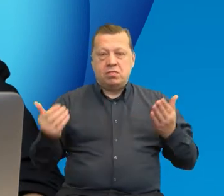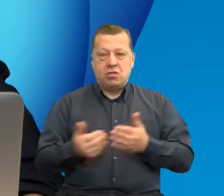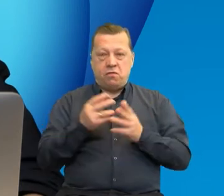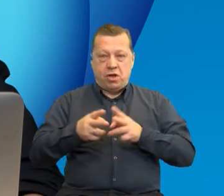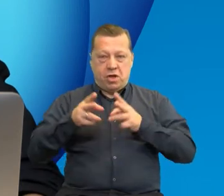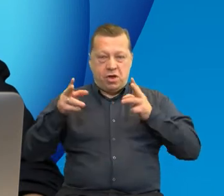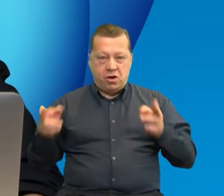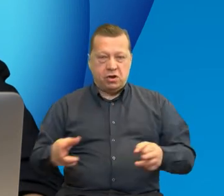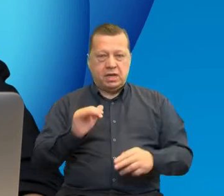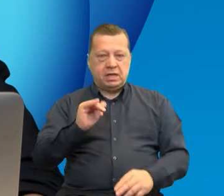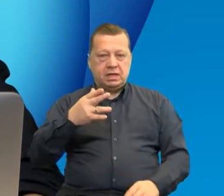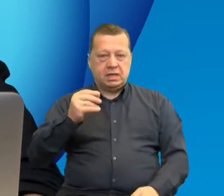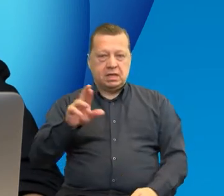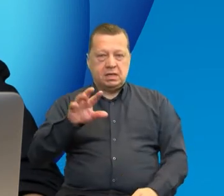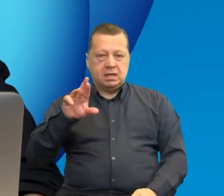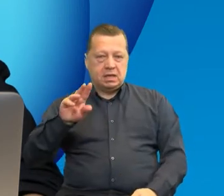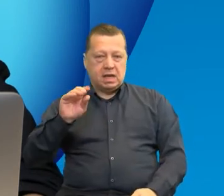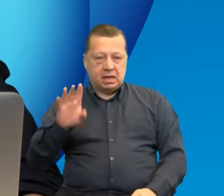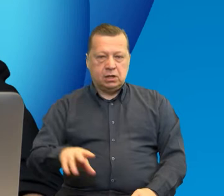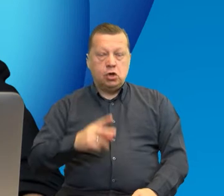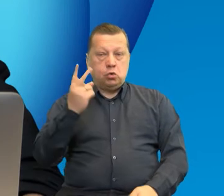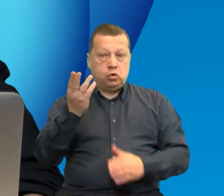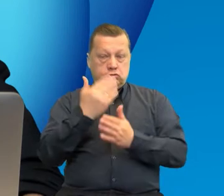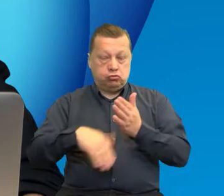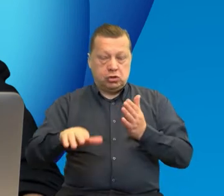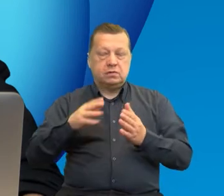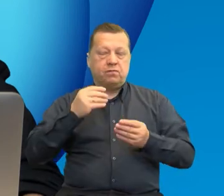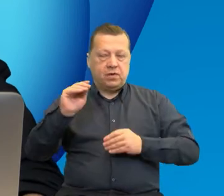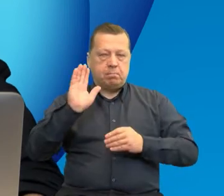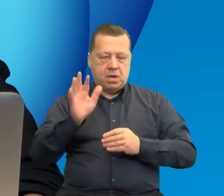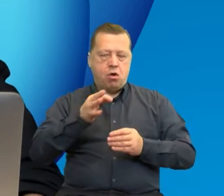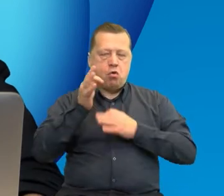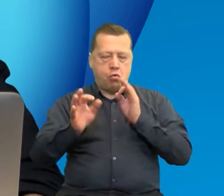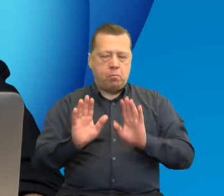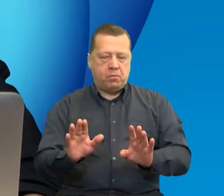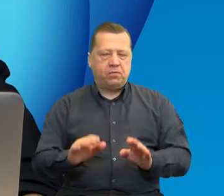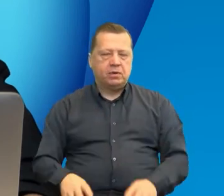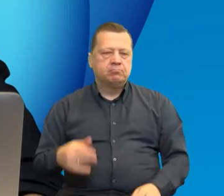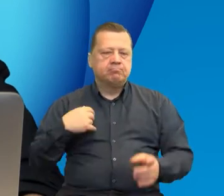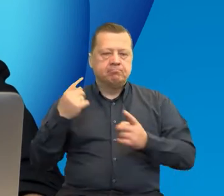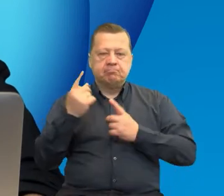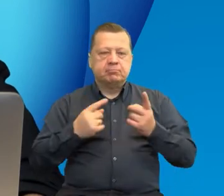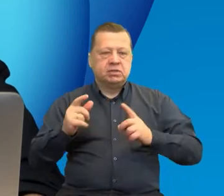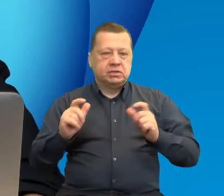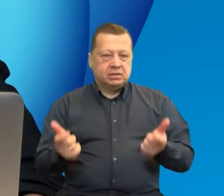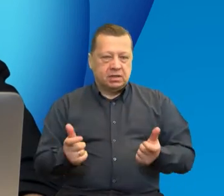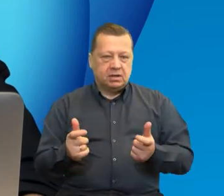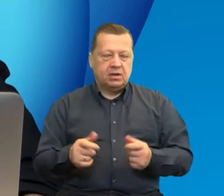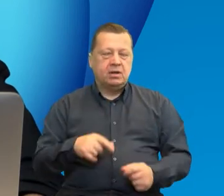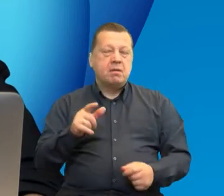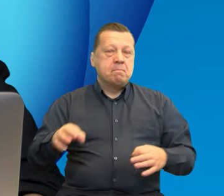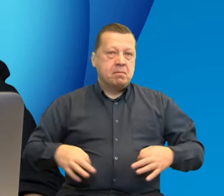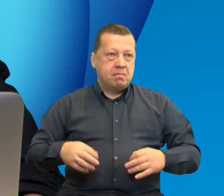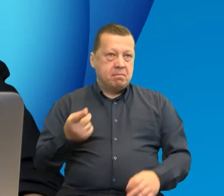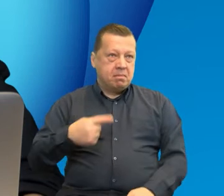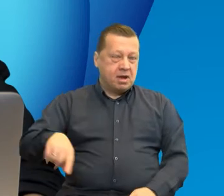Nieco więcej o nowych programach powiemy w drugiej części naszego wydarzenia. Mam nadzieję, że jesteście Państwo po tej drugiej